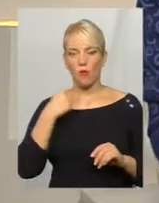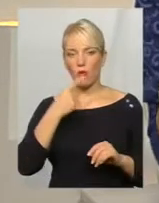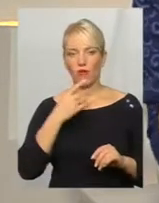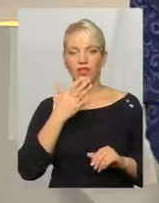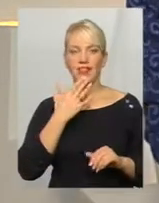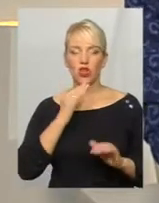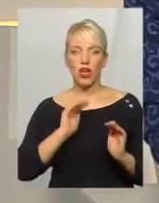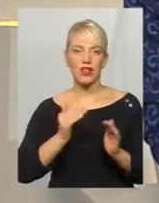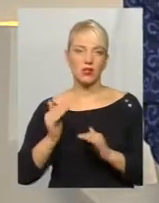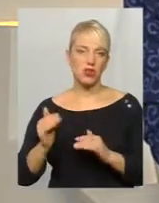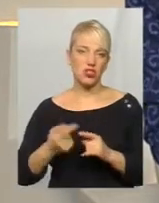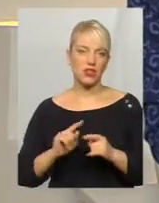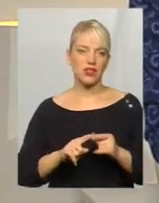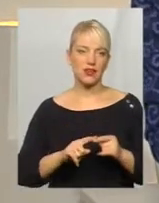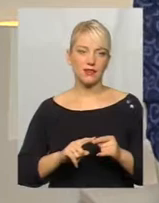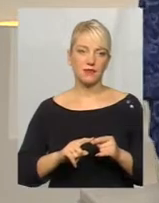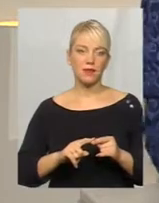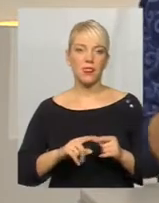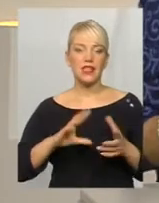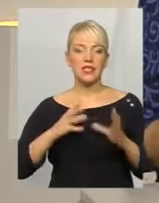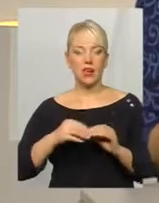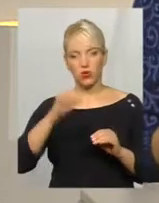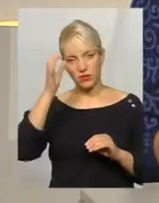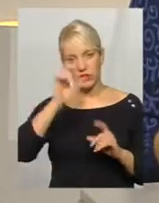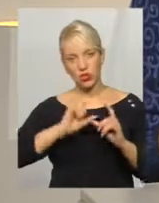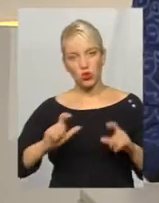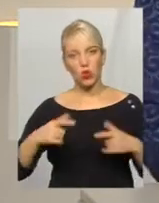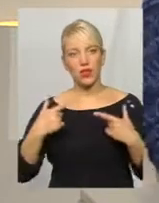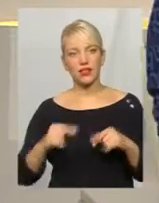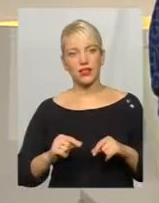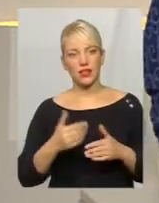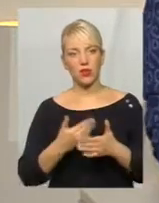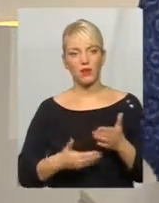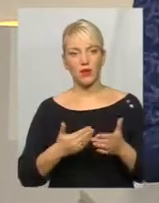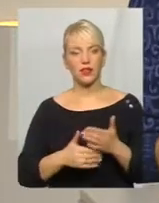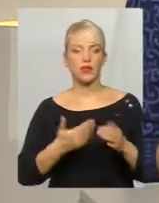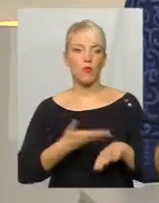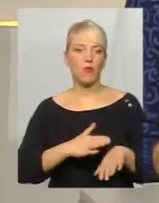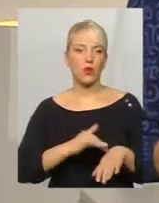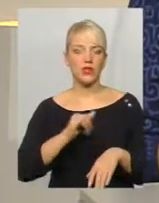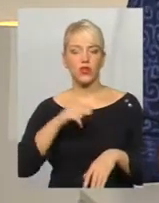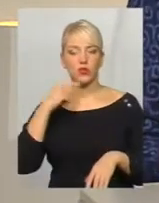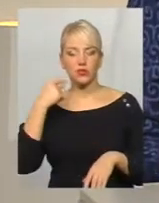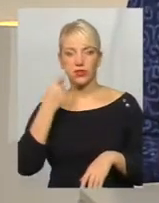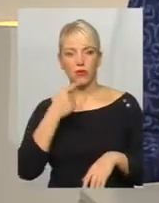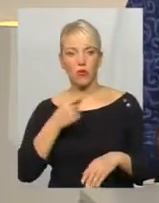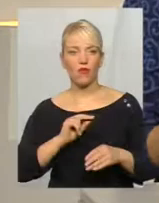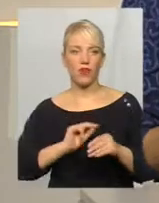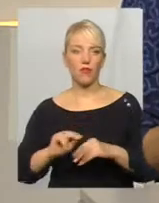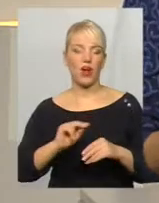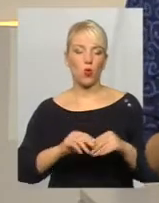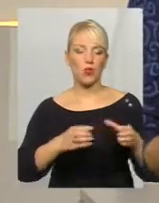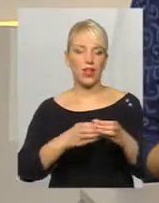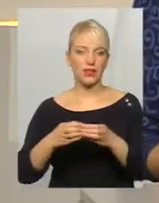нацменшин в тих загальноосвітніх школах, де, до прикладу, польська і російська викладається факультативно?